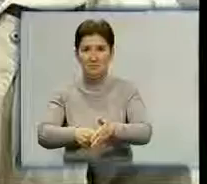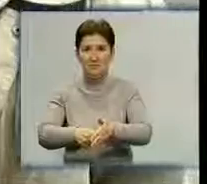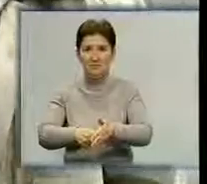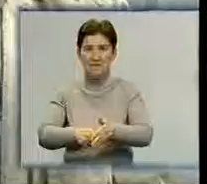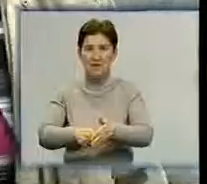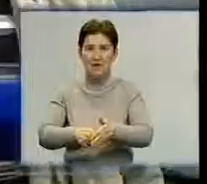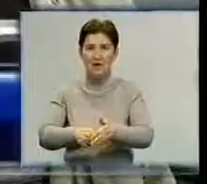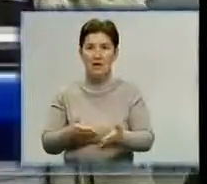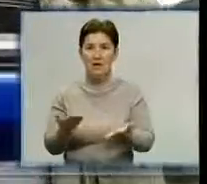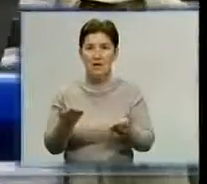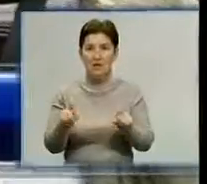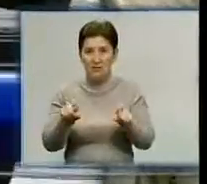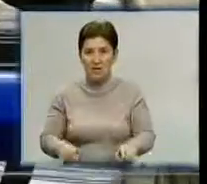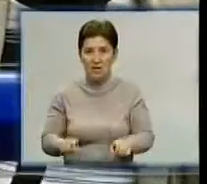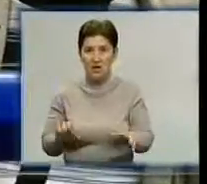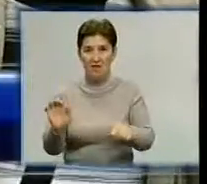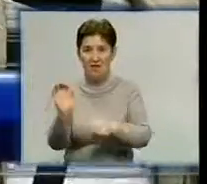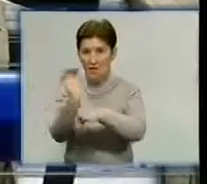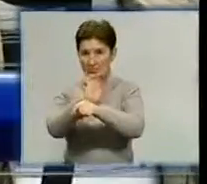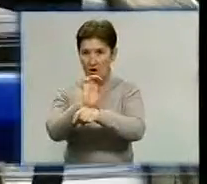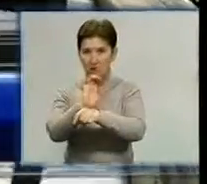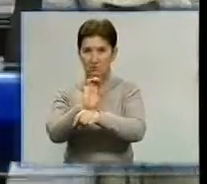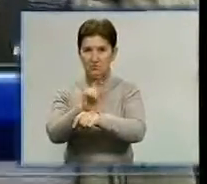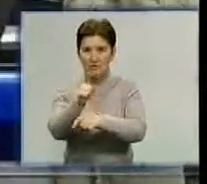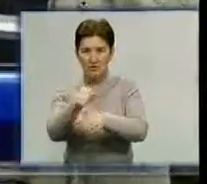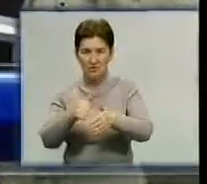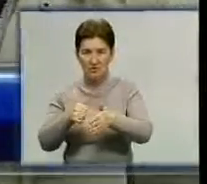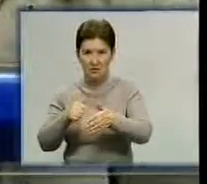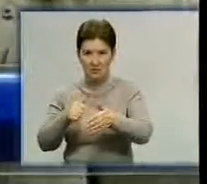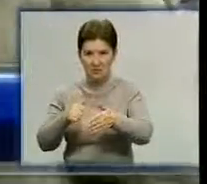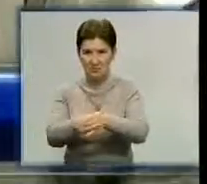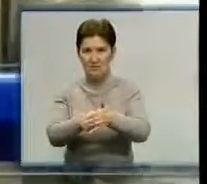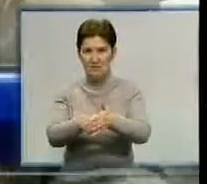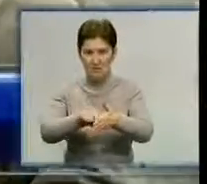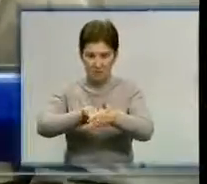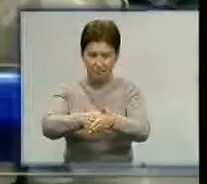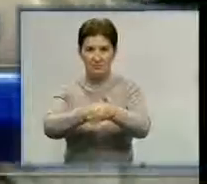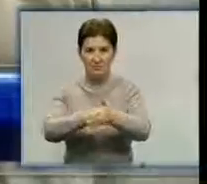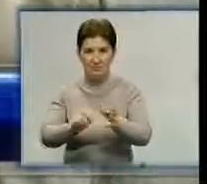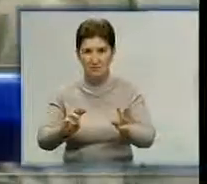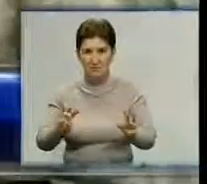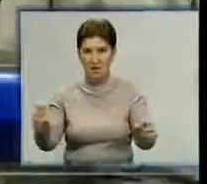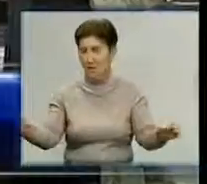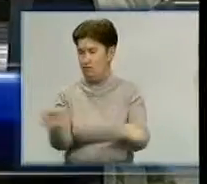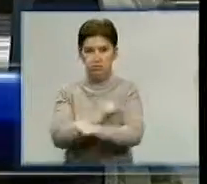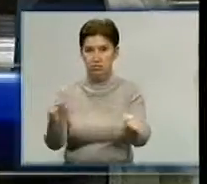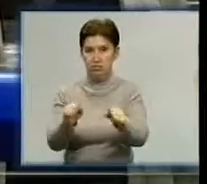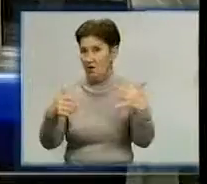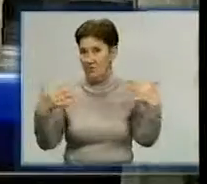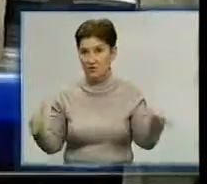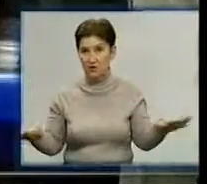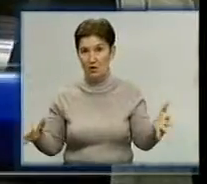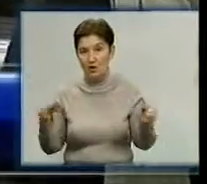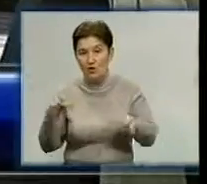Сіли в машину, нажали на зажигання, бух-бух і все. Може десь